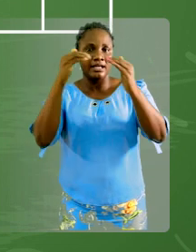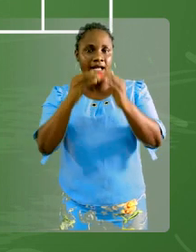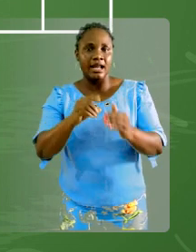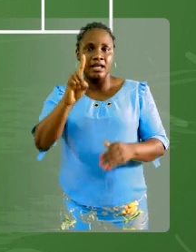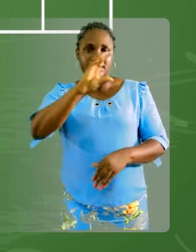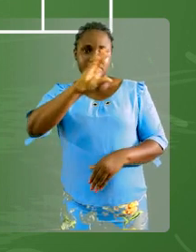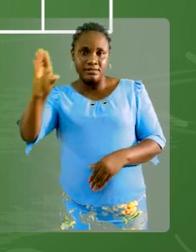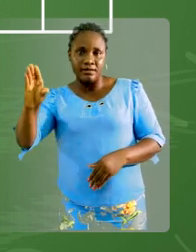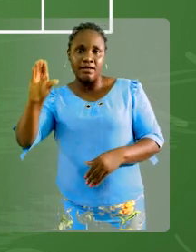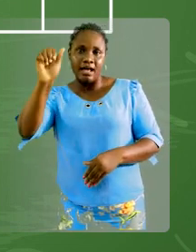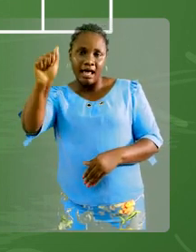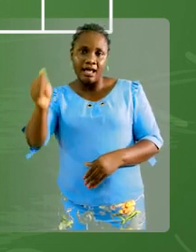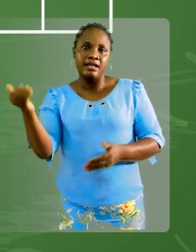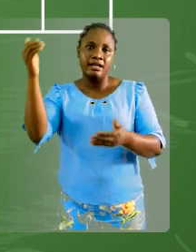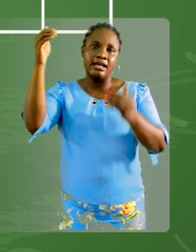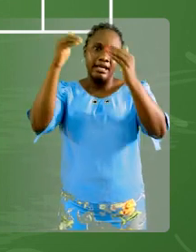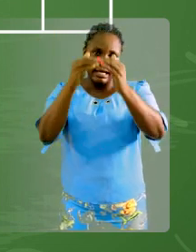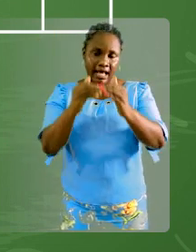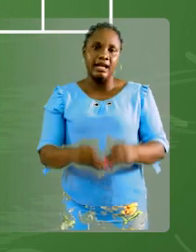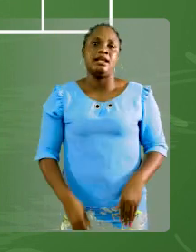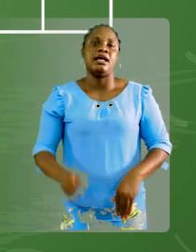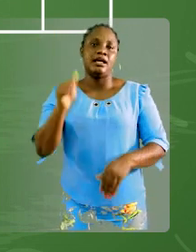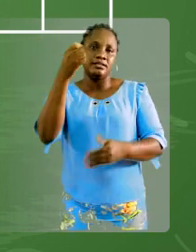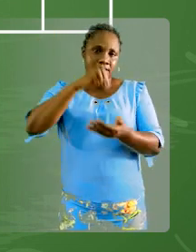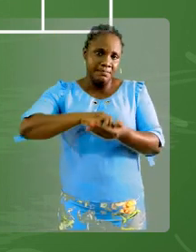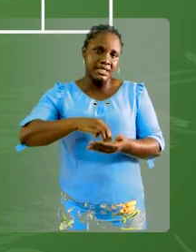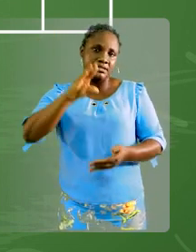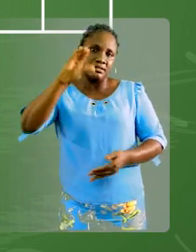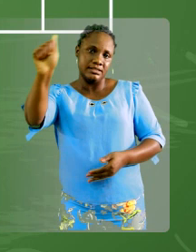cent-a égale à dix mille centi-a.